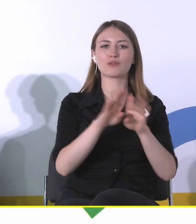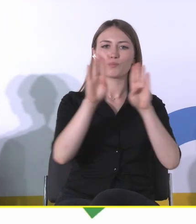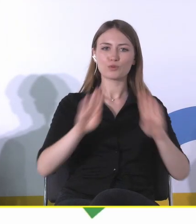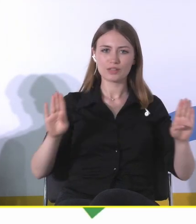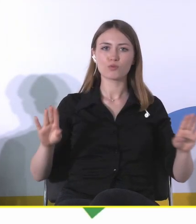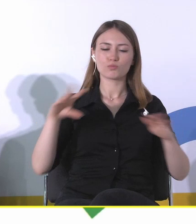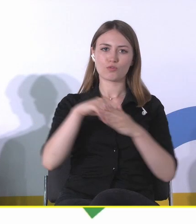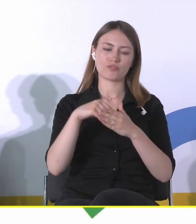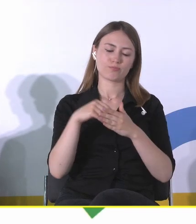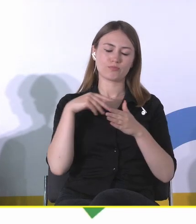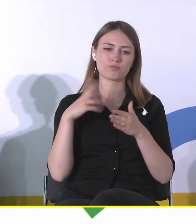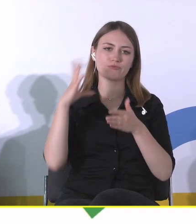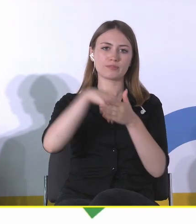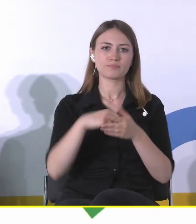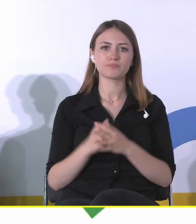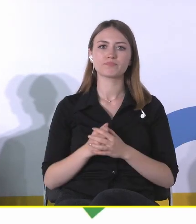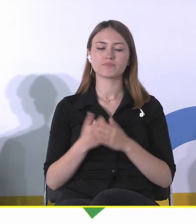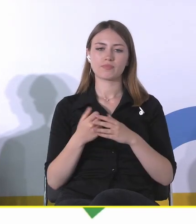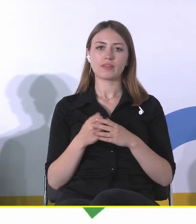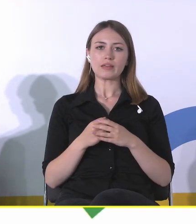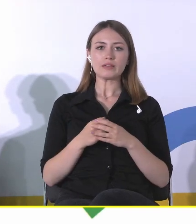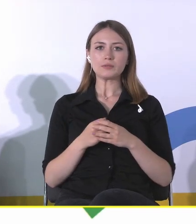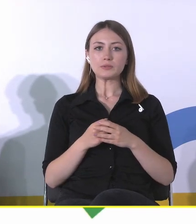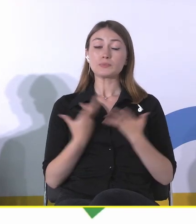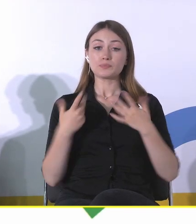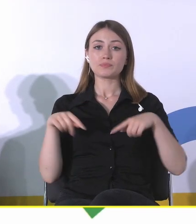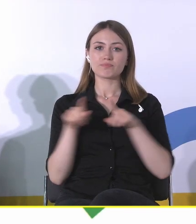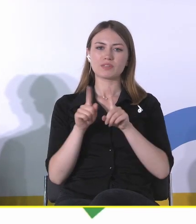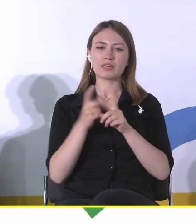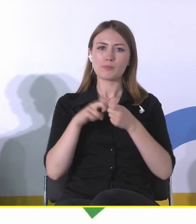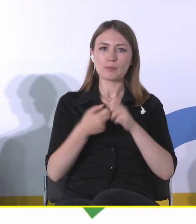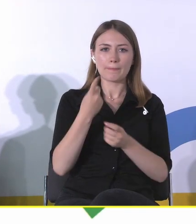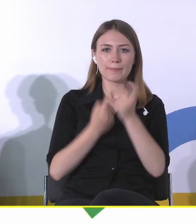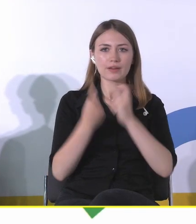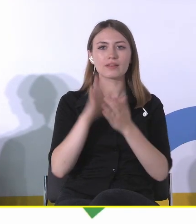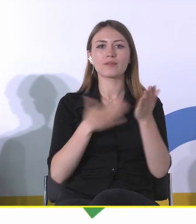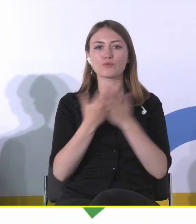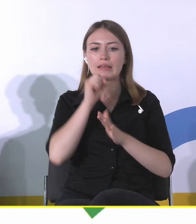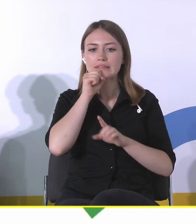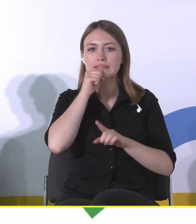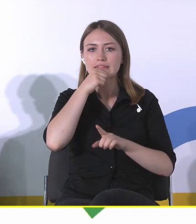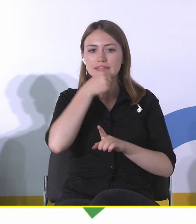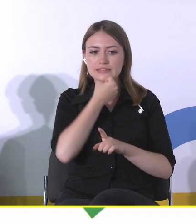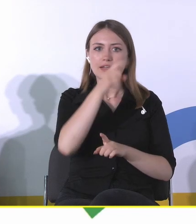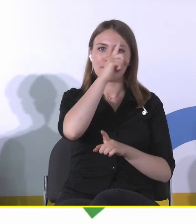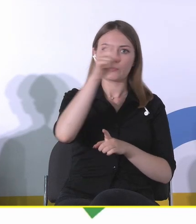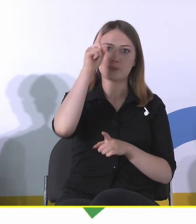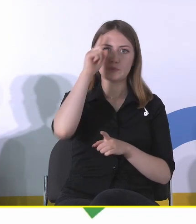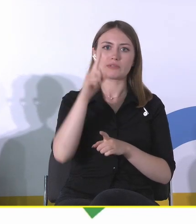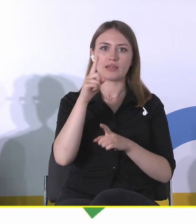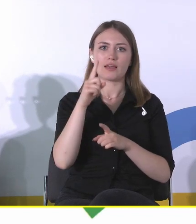osób, prawda, więc i te wyzwania, wyzwania związane ze starzeniem się społeczeństwa, jeżeli o tym pomyślimy, to też